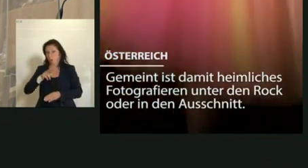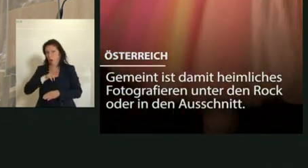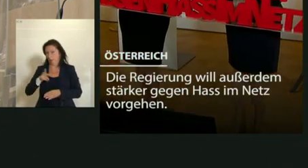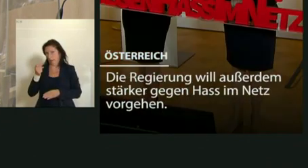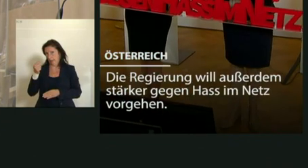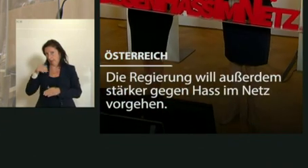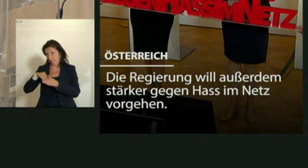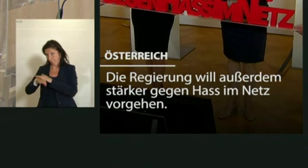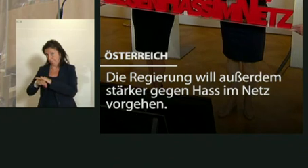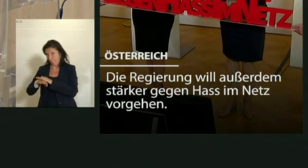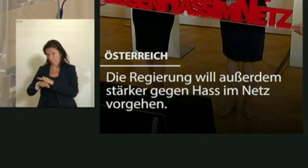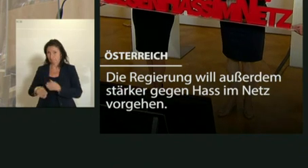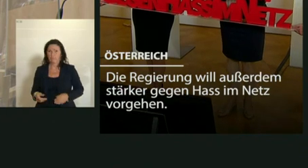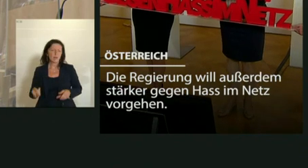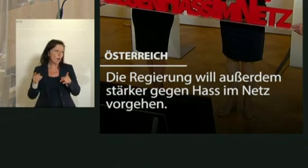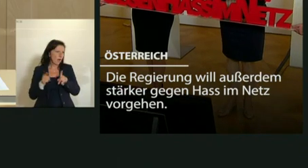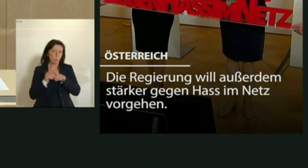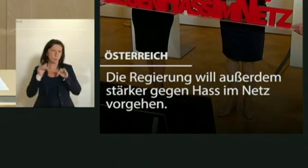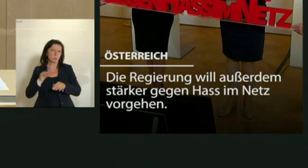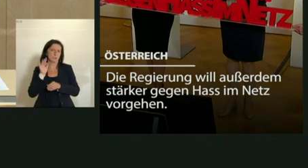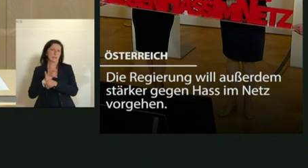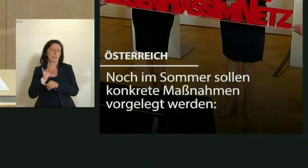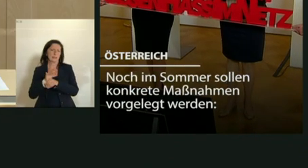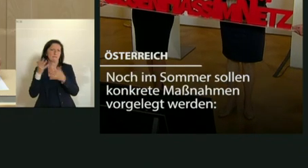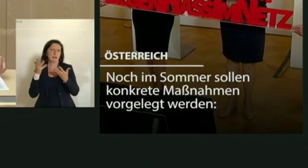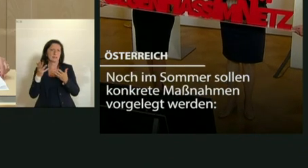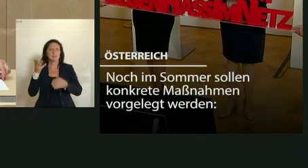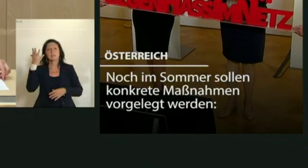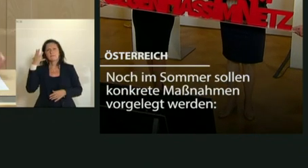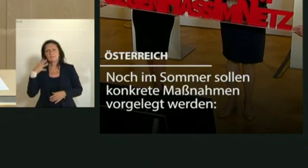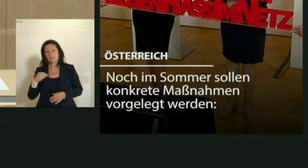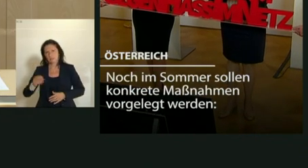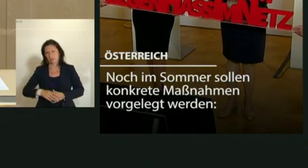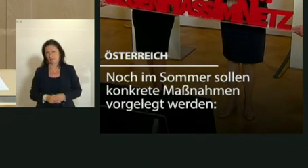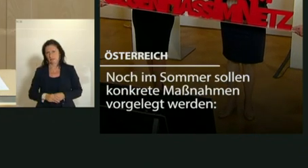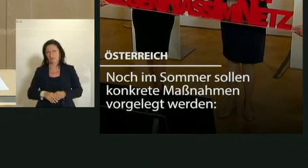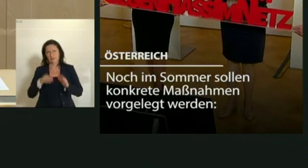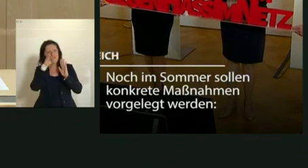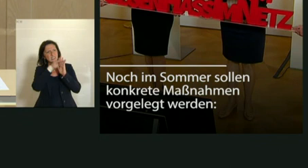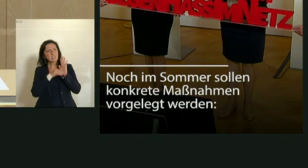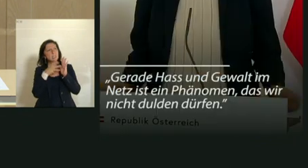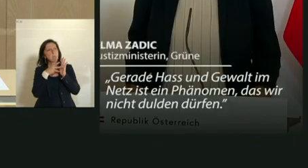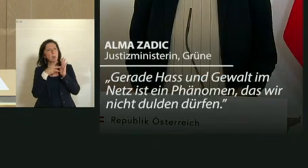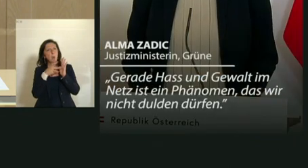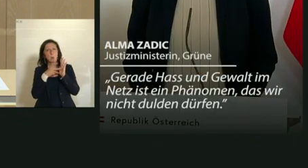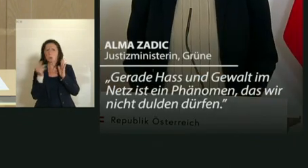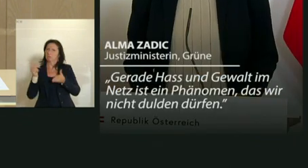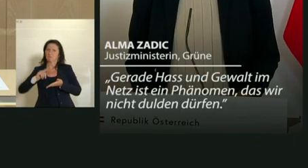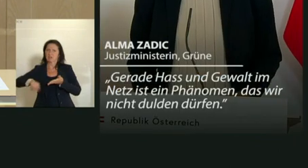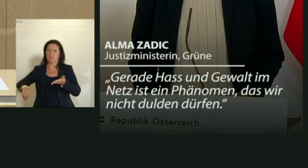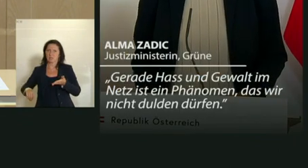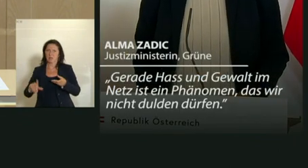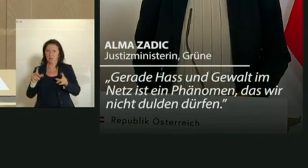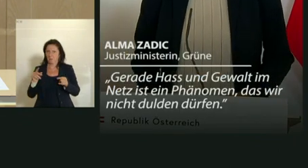Scherze zu kritisieren, ist auch der Umstand, dass wieder einmal auf die Begutachtung dieses Gesetzes verzichtet wurde. Das ist einfach